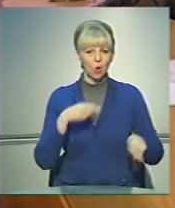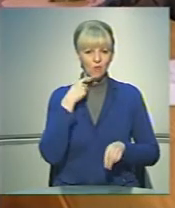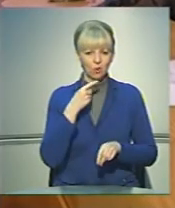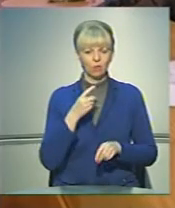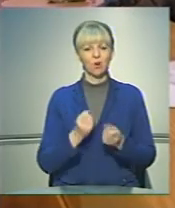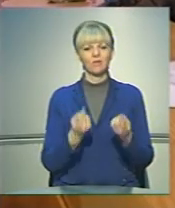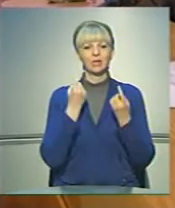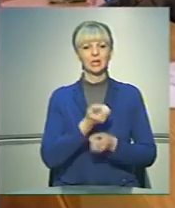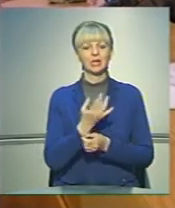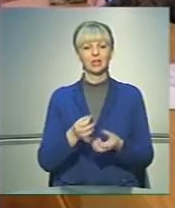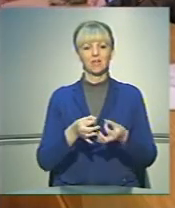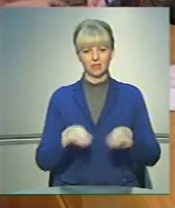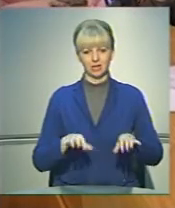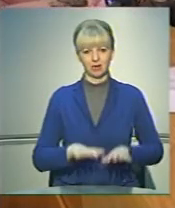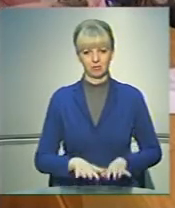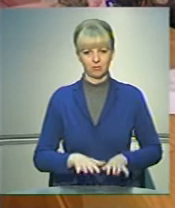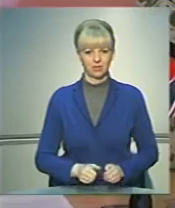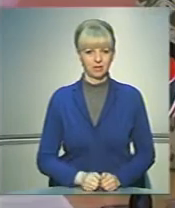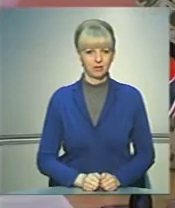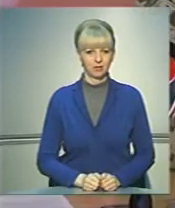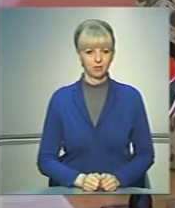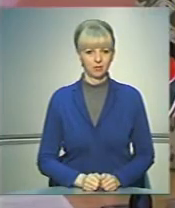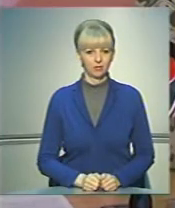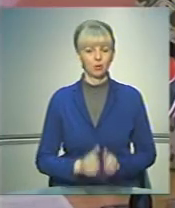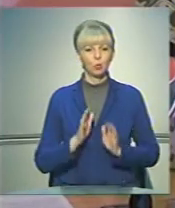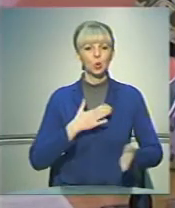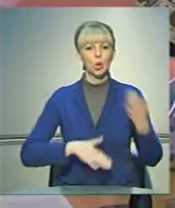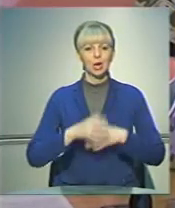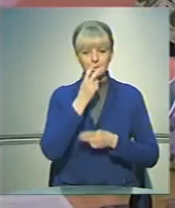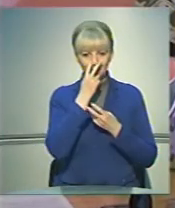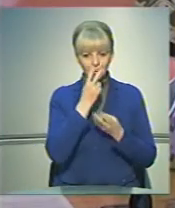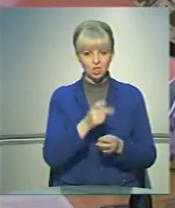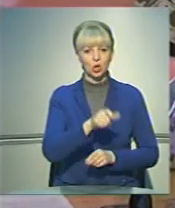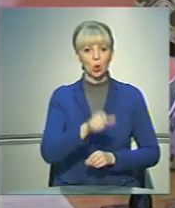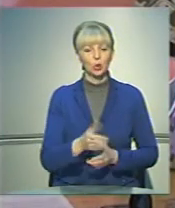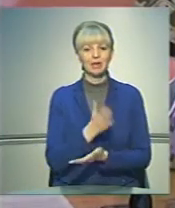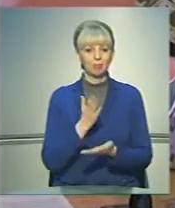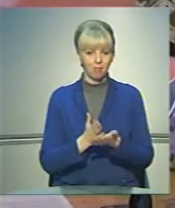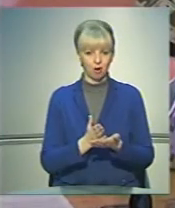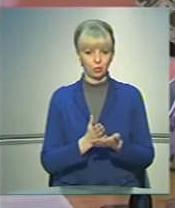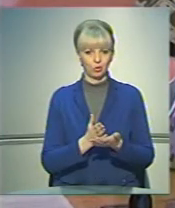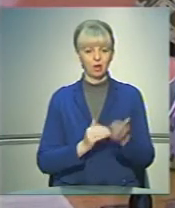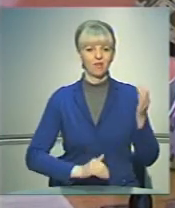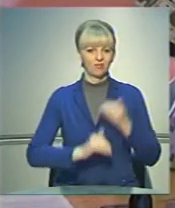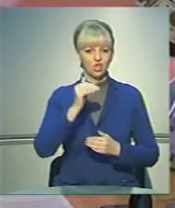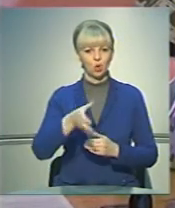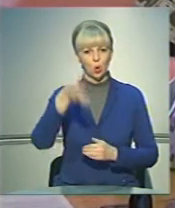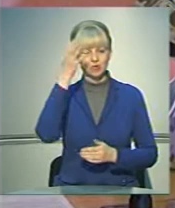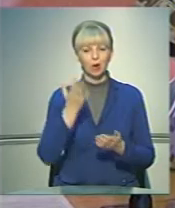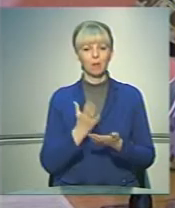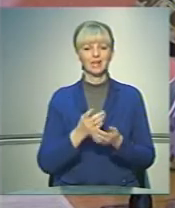про велику кількість вільних вакансій. Буду радий бачити людей, які мають вищу освіту,